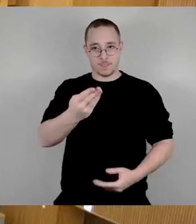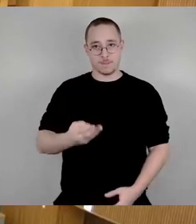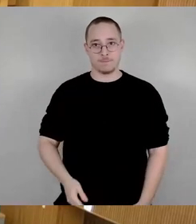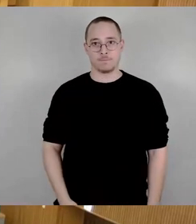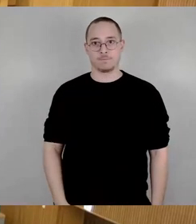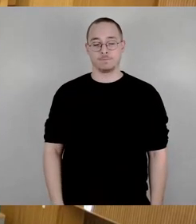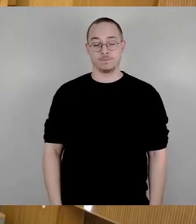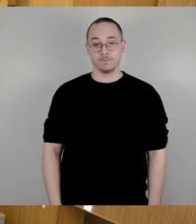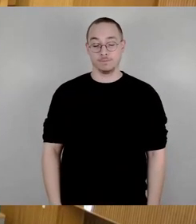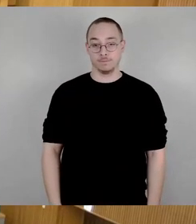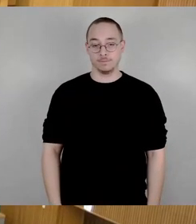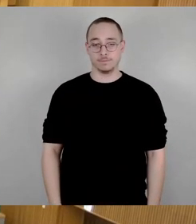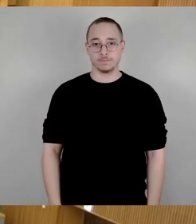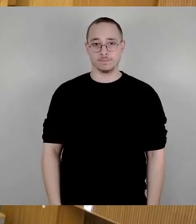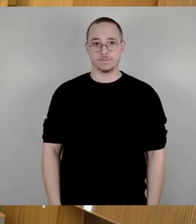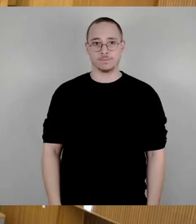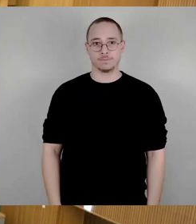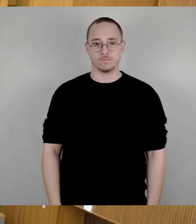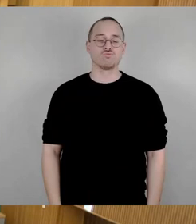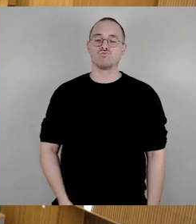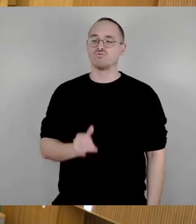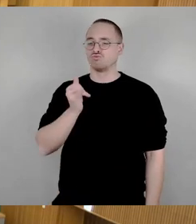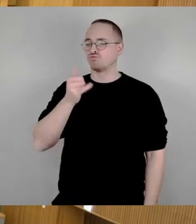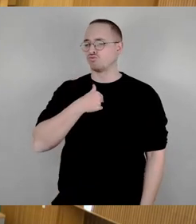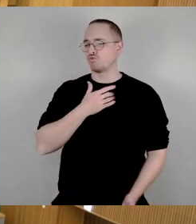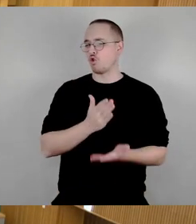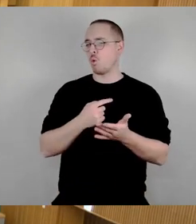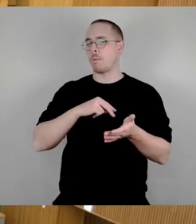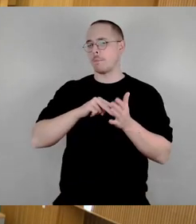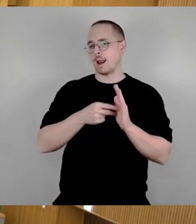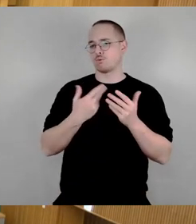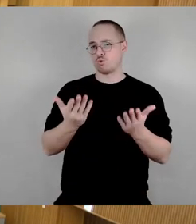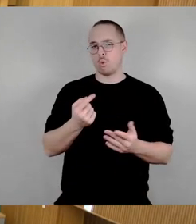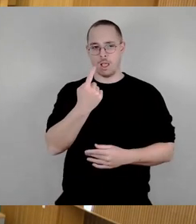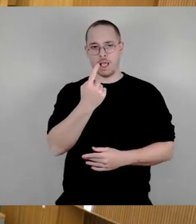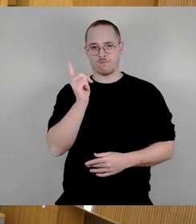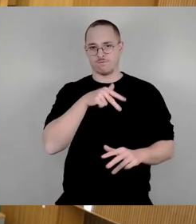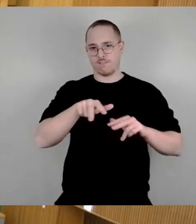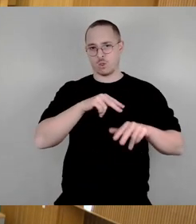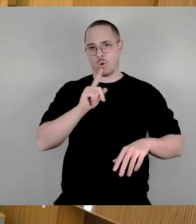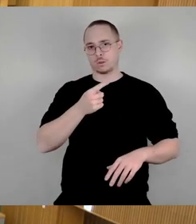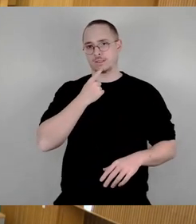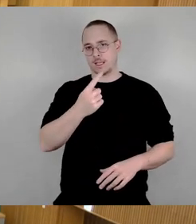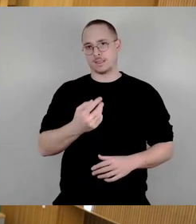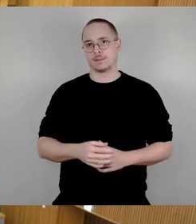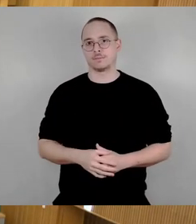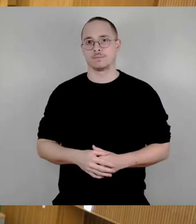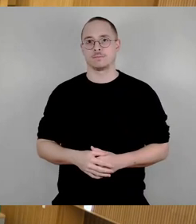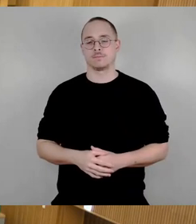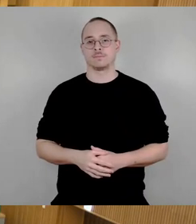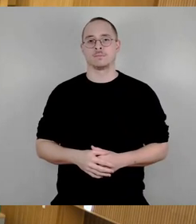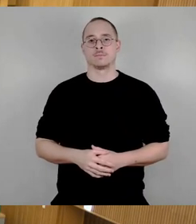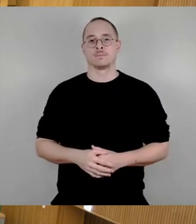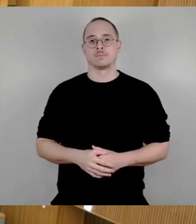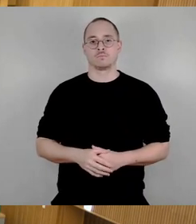Hätte ich Ihnen ohnehin auch noch zukommen lassen. Weitere Wortmeldungen sehe ich erstmal nicht. Dann schließen wir hiermit die